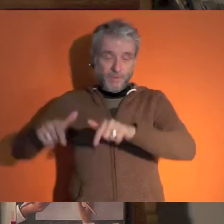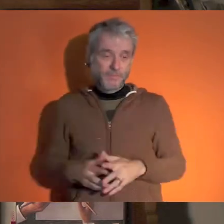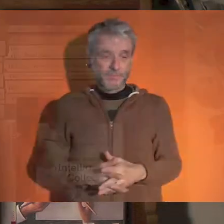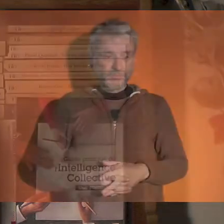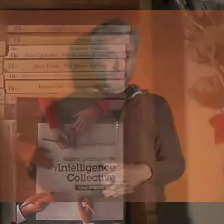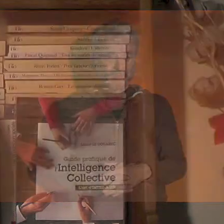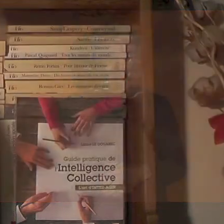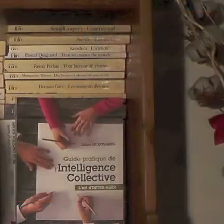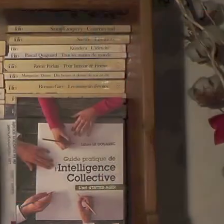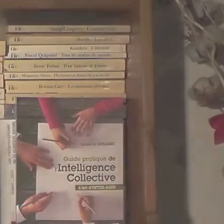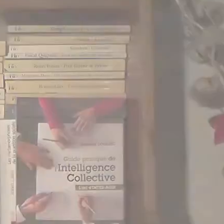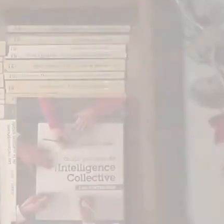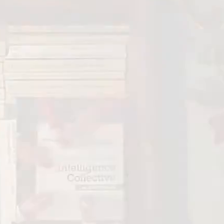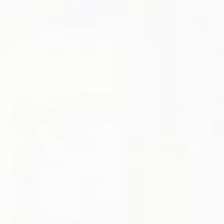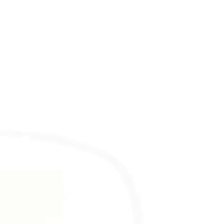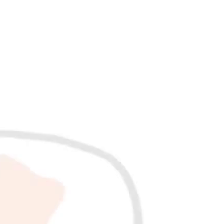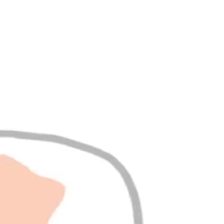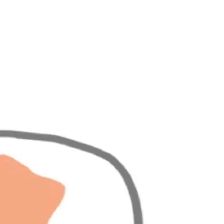politiques de façon systématique.